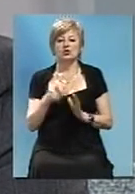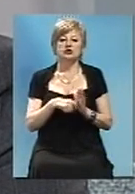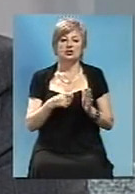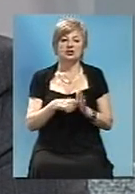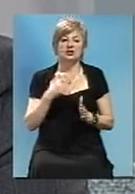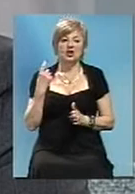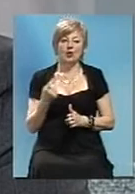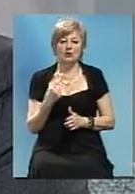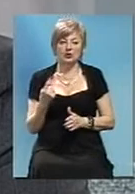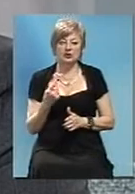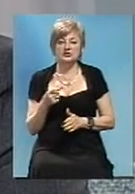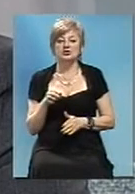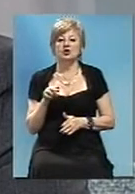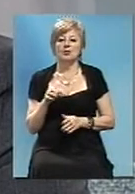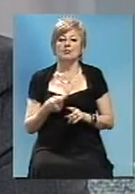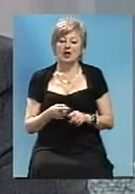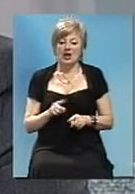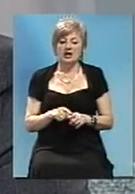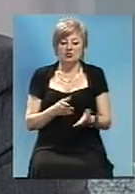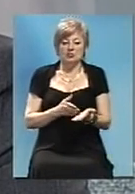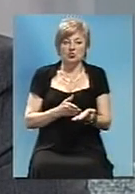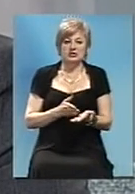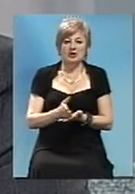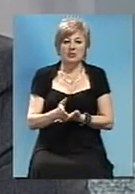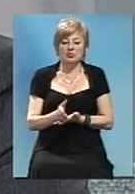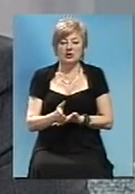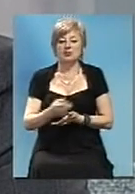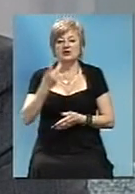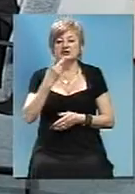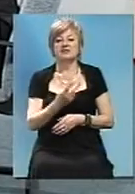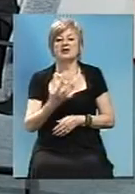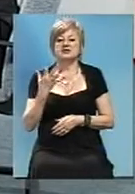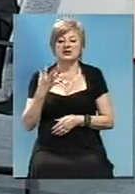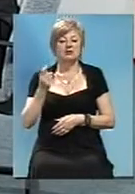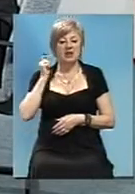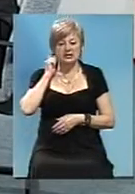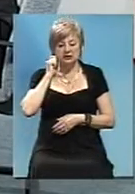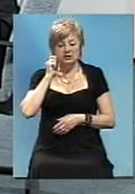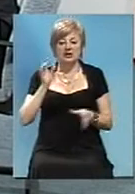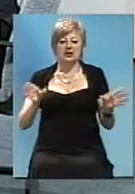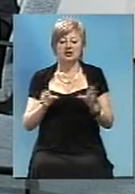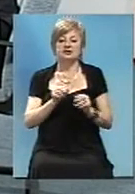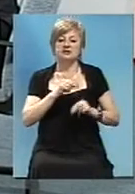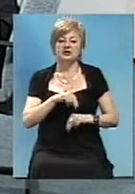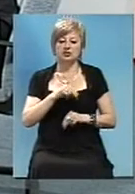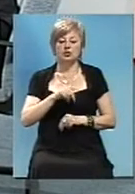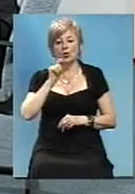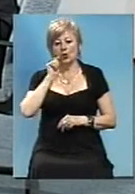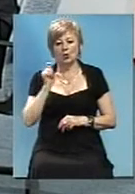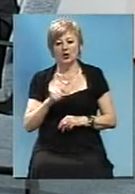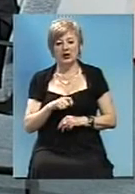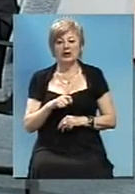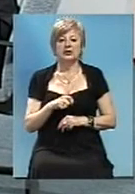області. По цьому направлению вже 25 років сотруднічає Україна